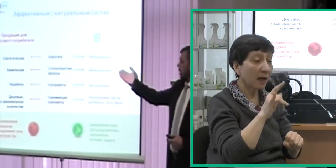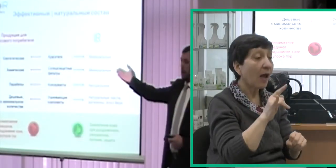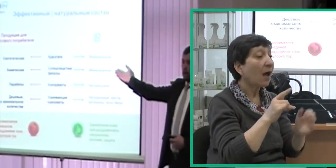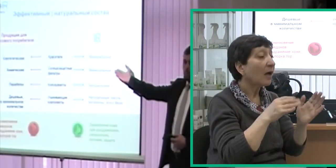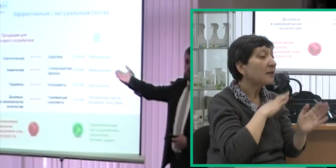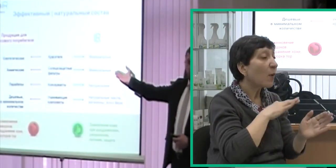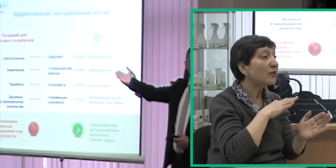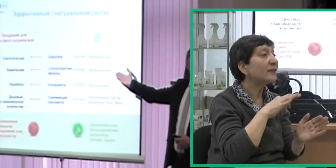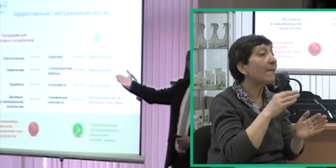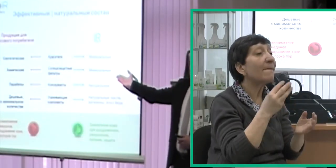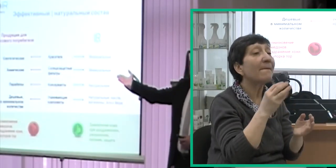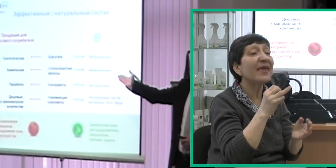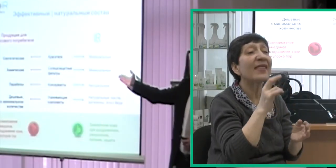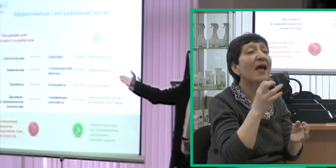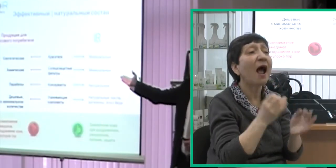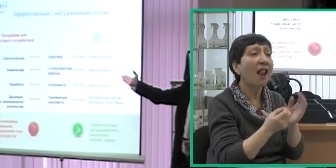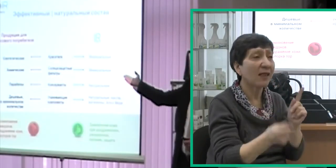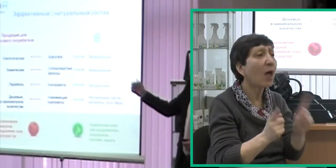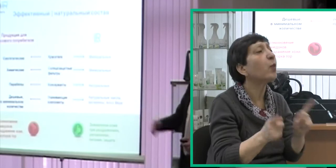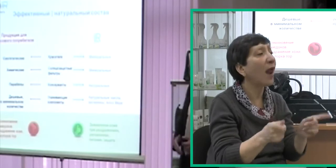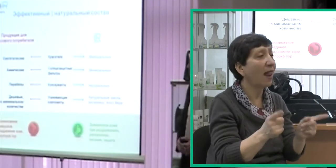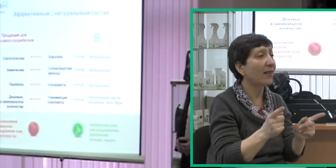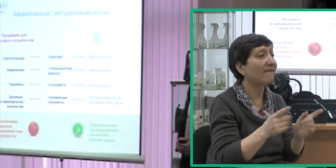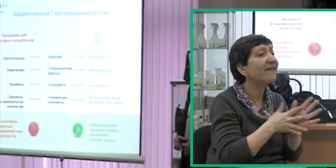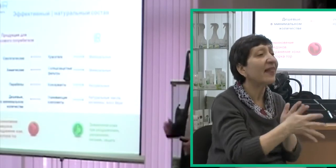используем минеральные, минеральные, то есть натуральные.